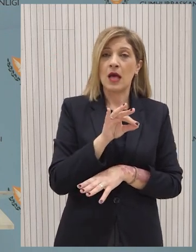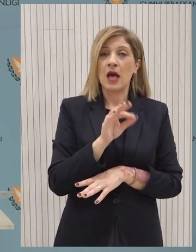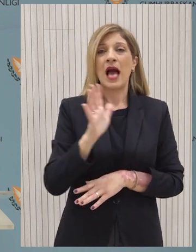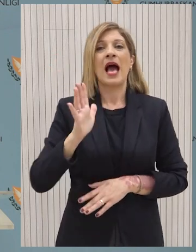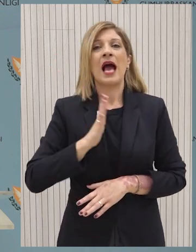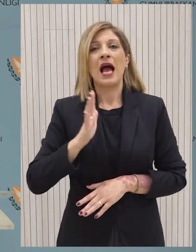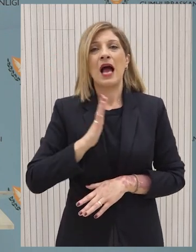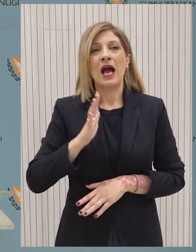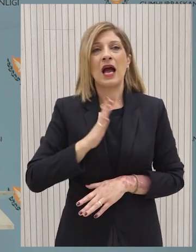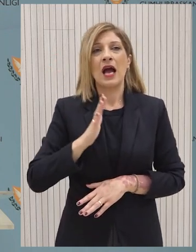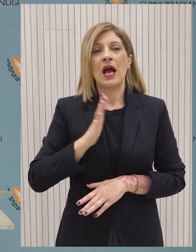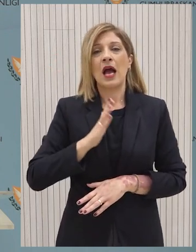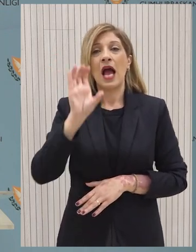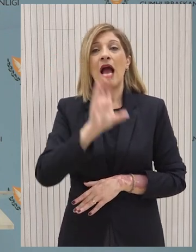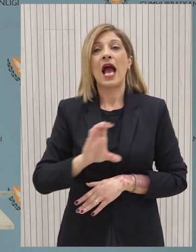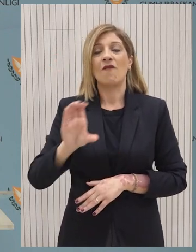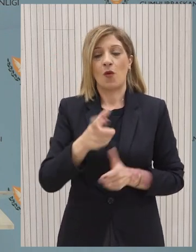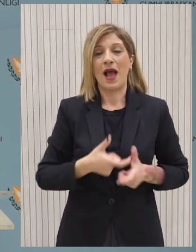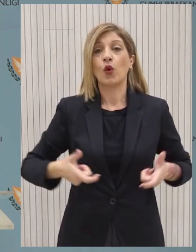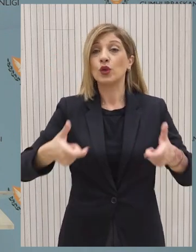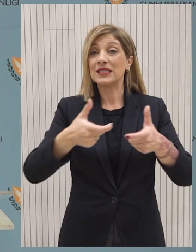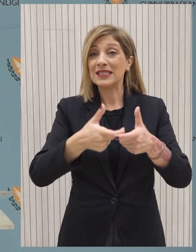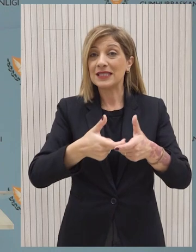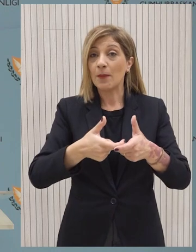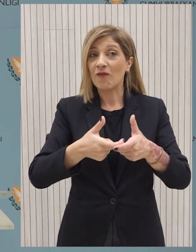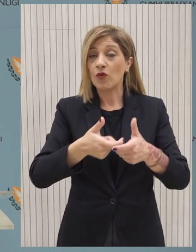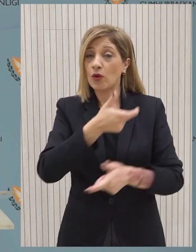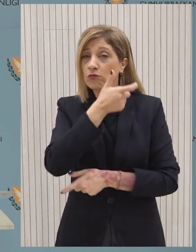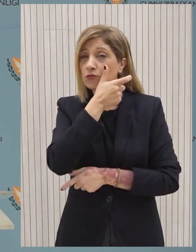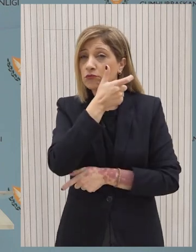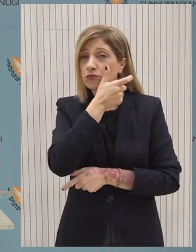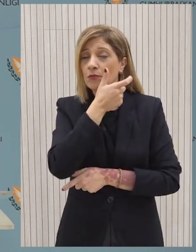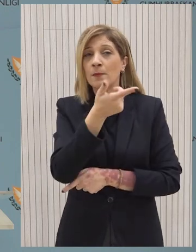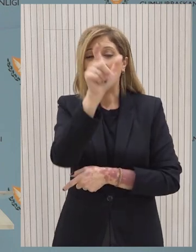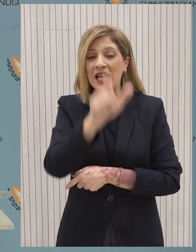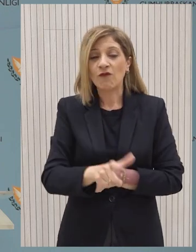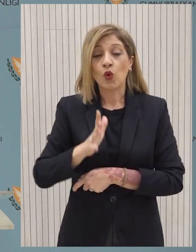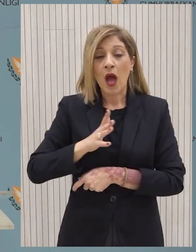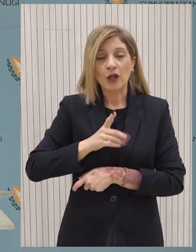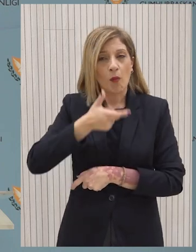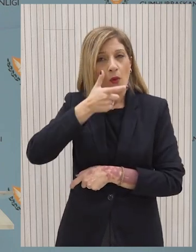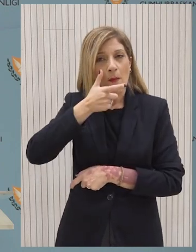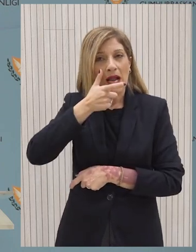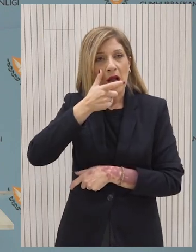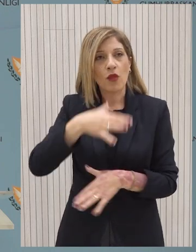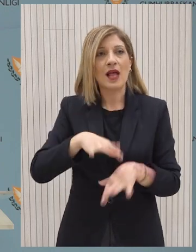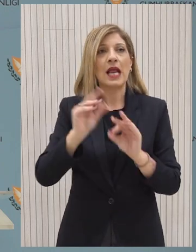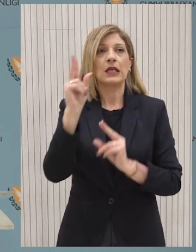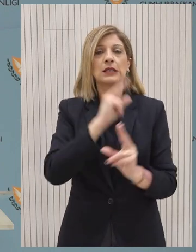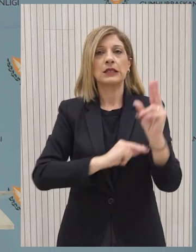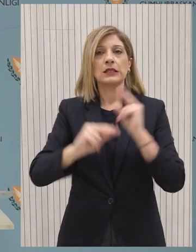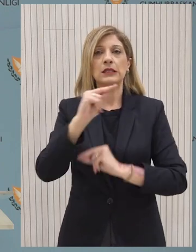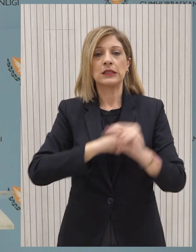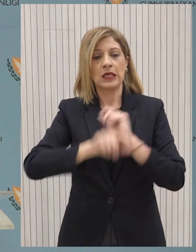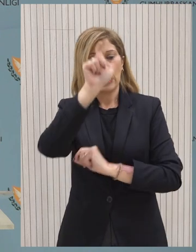παρακολουθεί τη διαδικασία για έναξη των διαπραγματεύσεων εδώ στη Κύπρο ή και αν προχωρήσουν σε αυτή τη